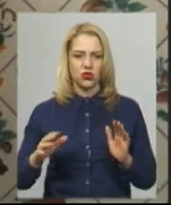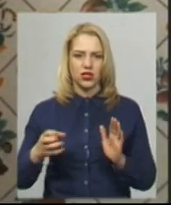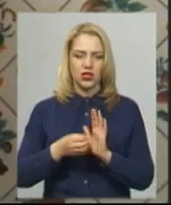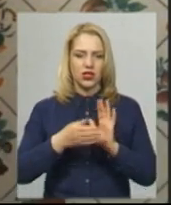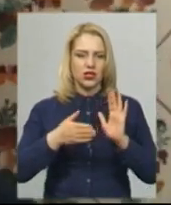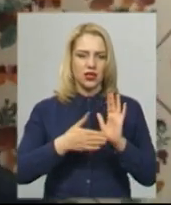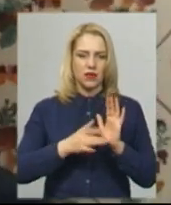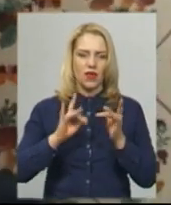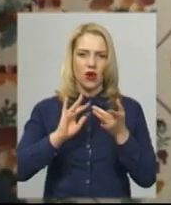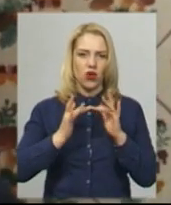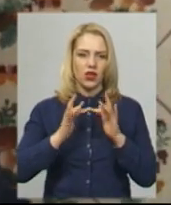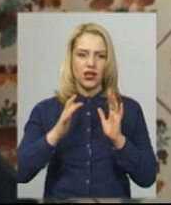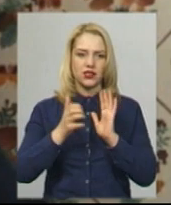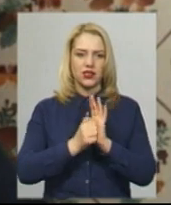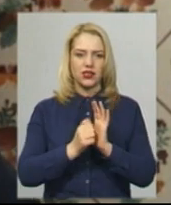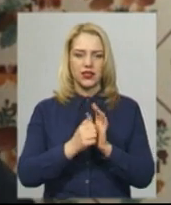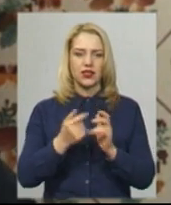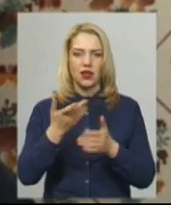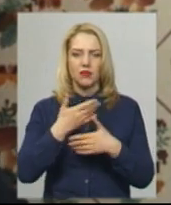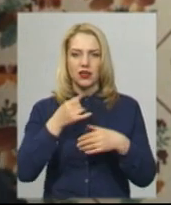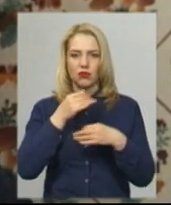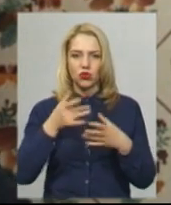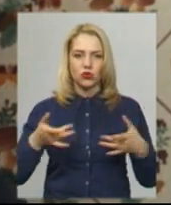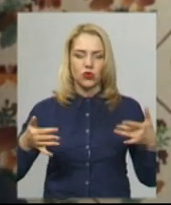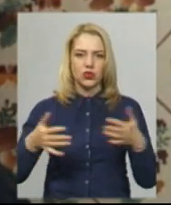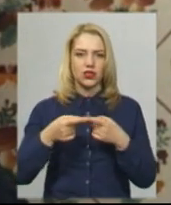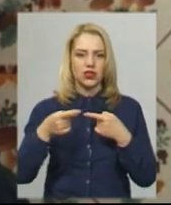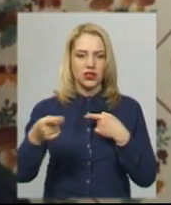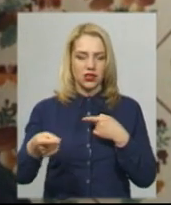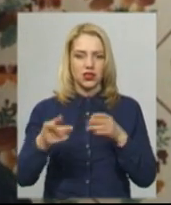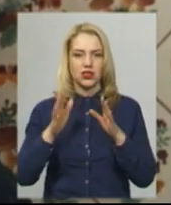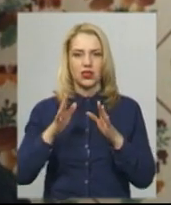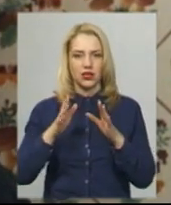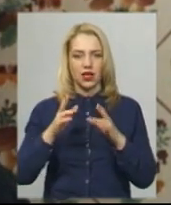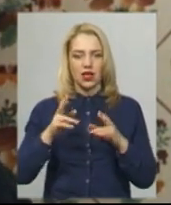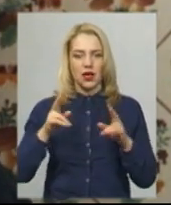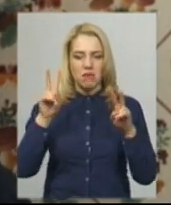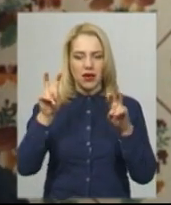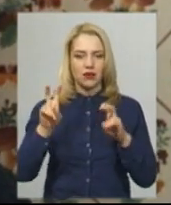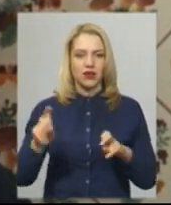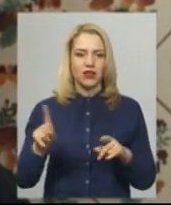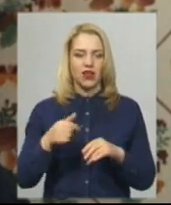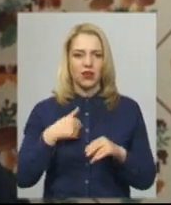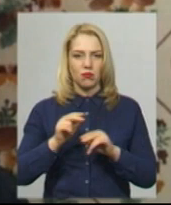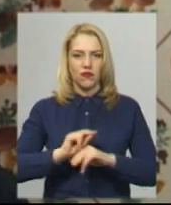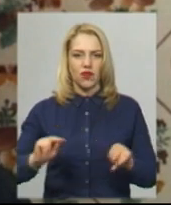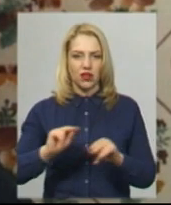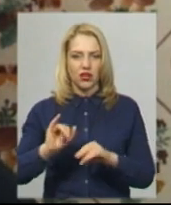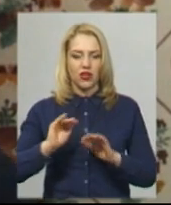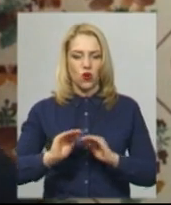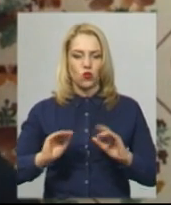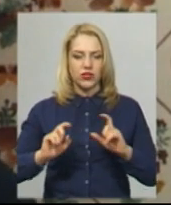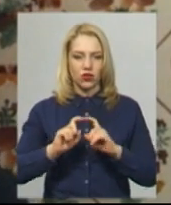на онлайн-доняття. Звичайно, ми не можемо охопити дистанційно ці предмети, які ми викладали у садочку. Але ми